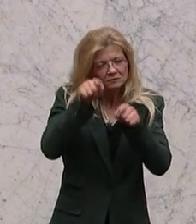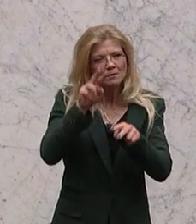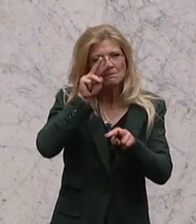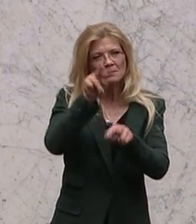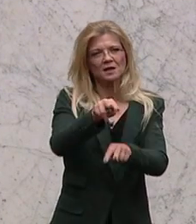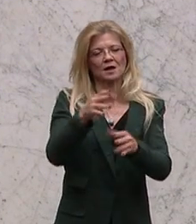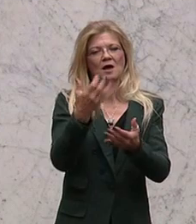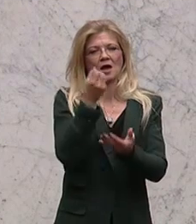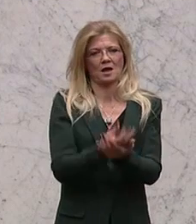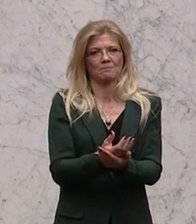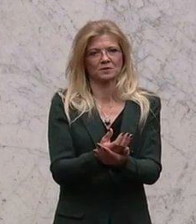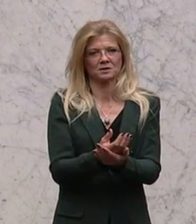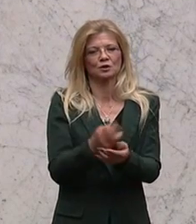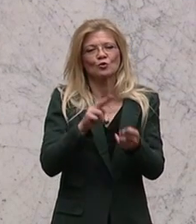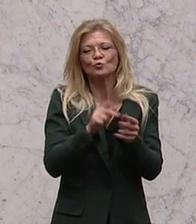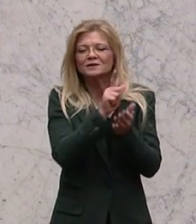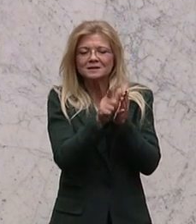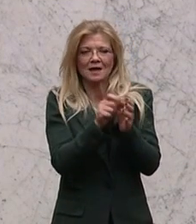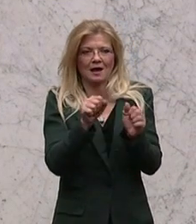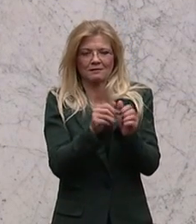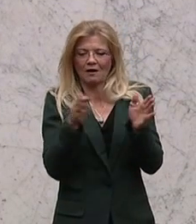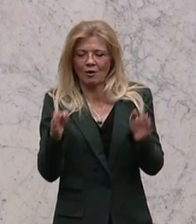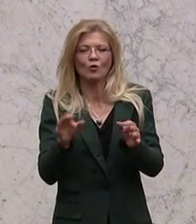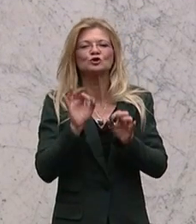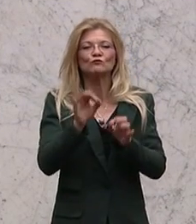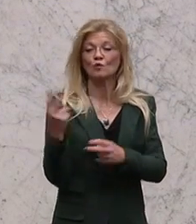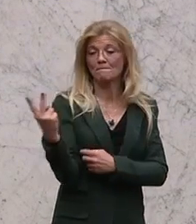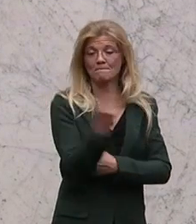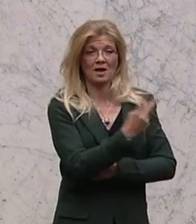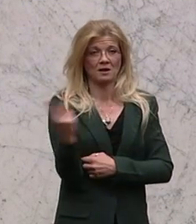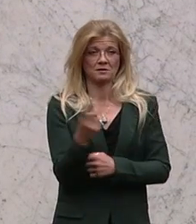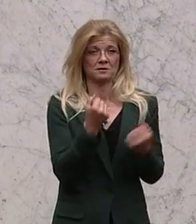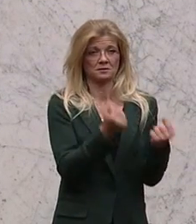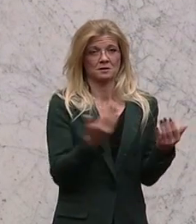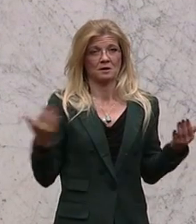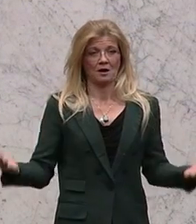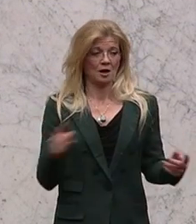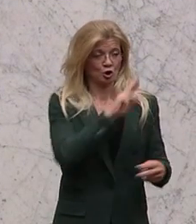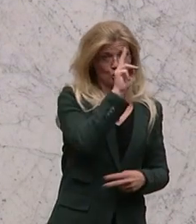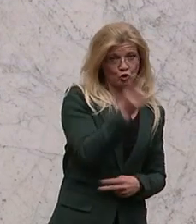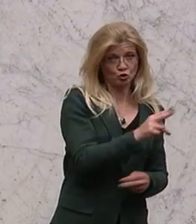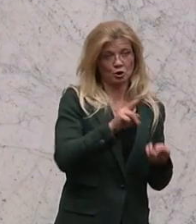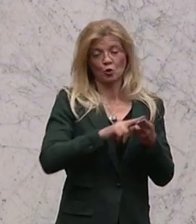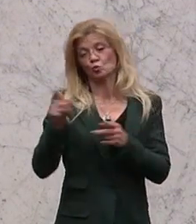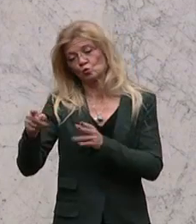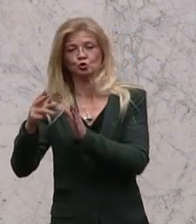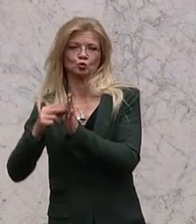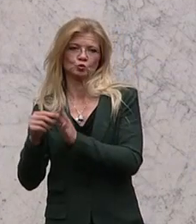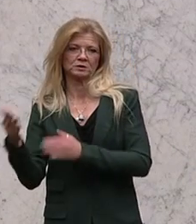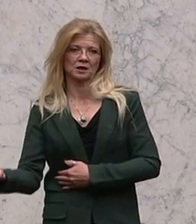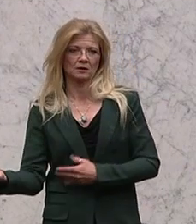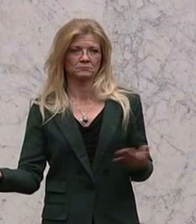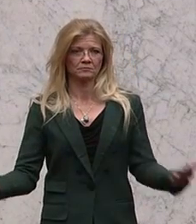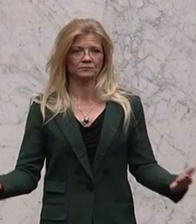Damit ist Sicherheit gegeben für den Nutzer und für den Künstler. Und das soll dieses Gesetz bringen. Ich